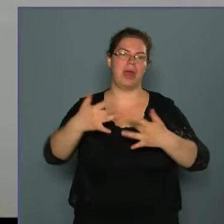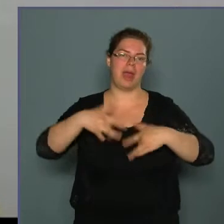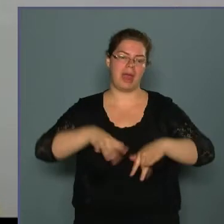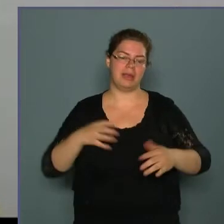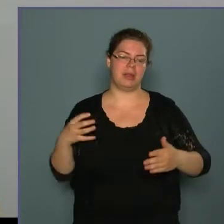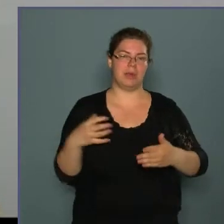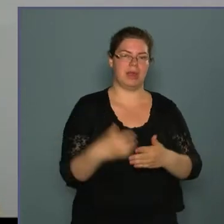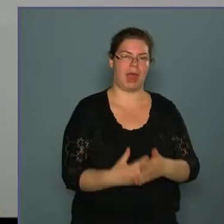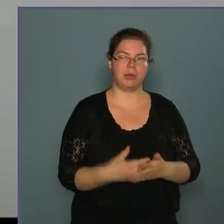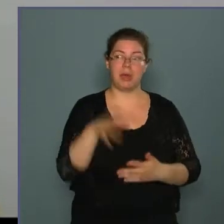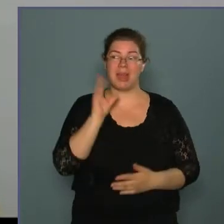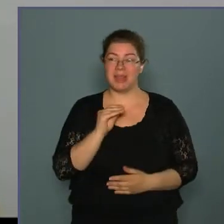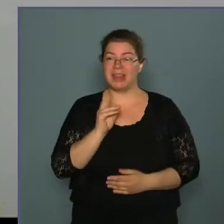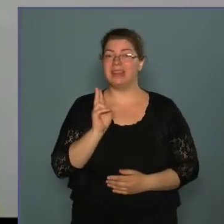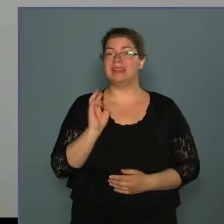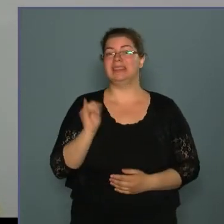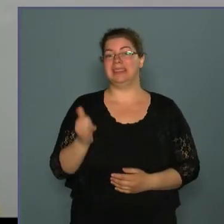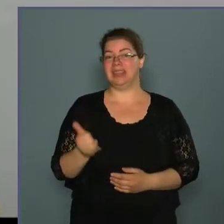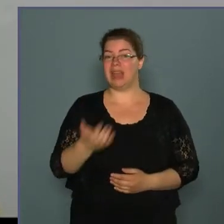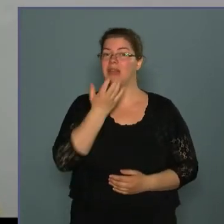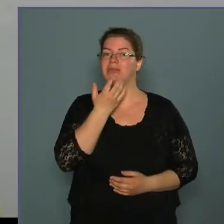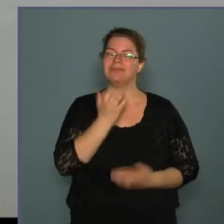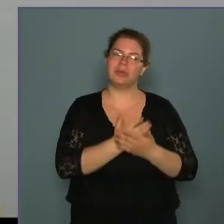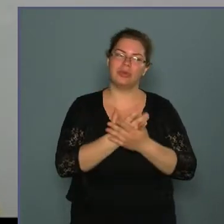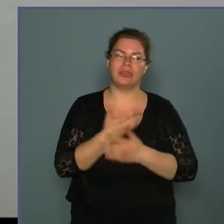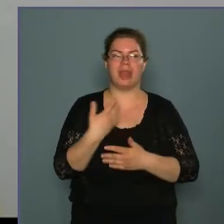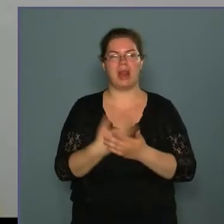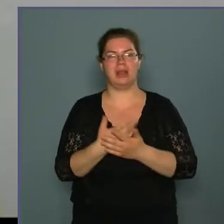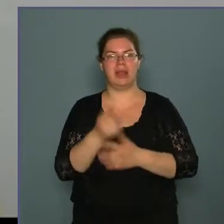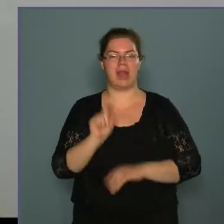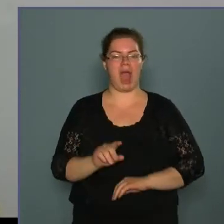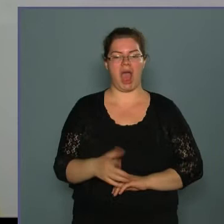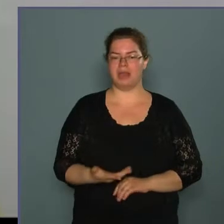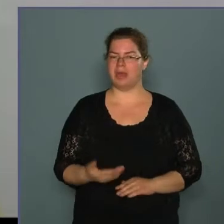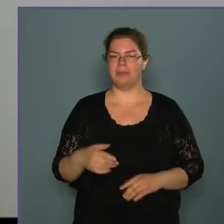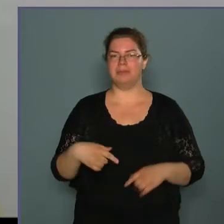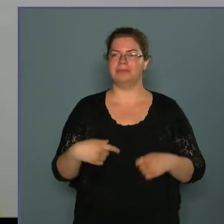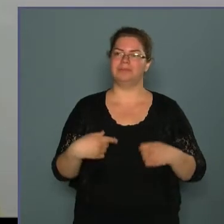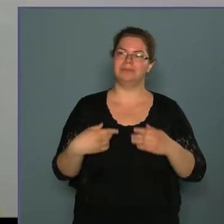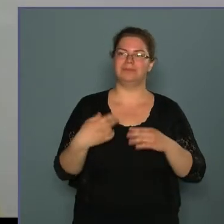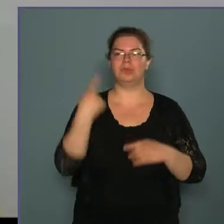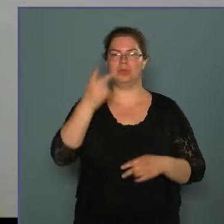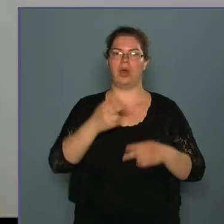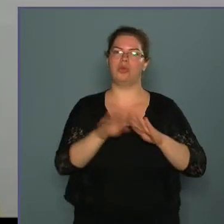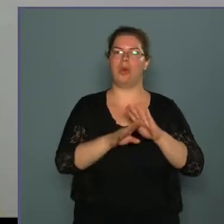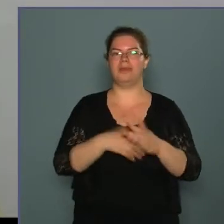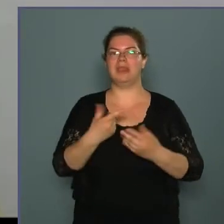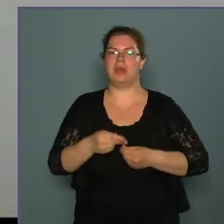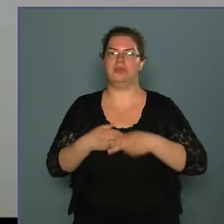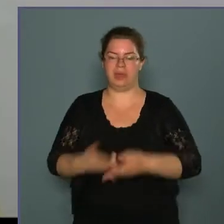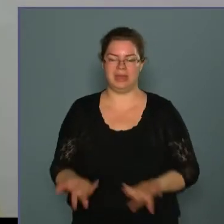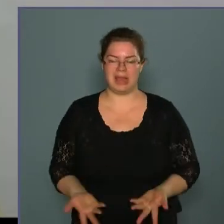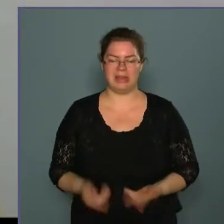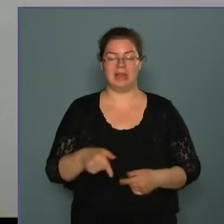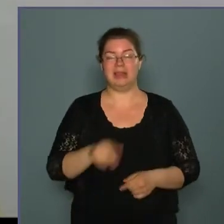kerülő embereknek, akiknek igen, szüksége lenne rá, nem feltétlenül ad a törvény lehetőséget arra, hogy segítsünk. Hát ezekre kell mindig